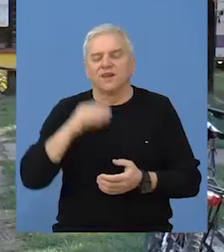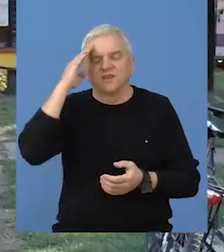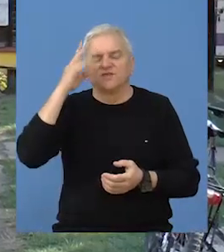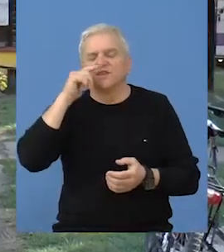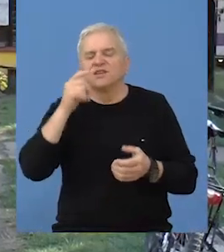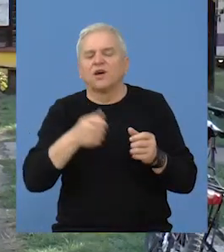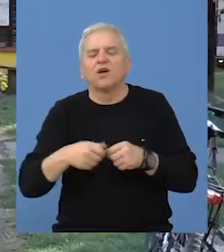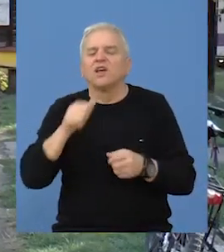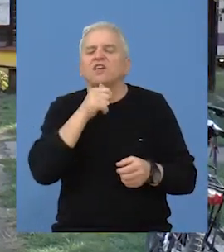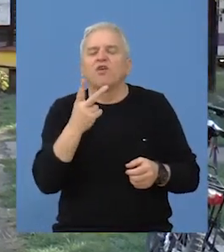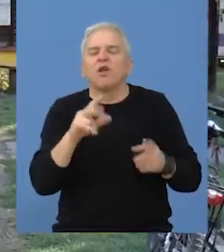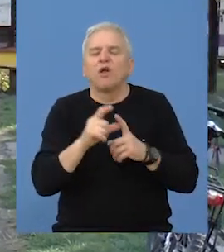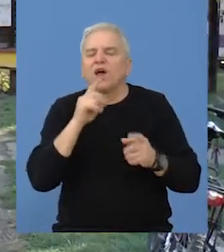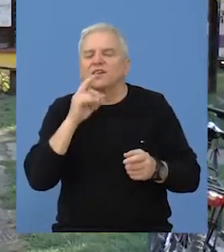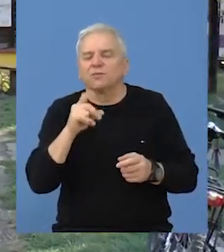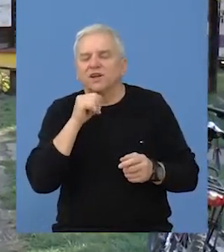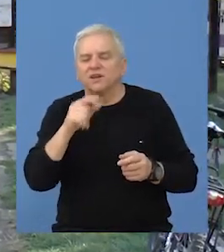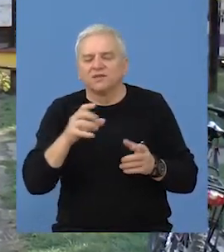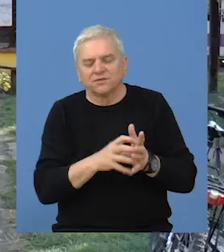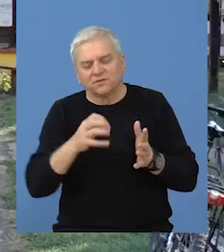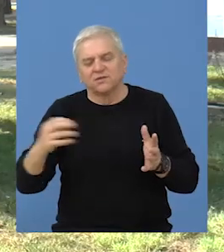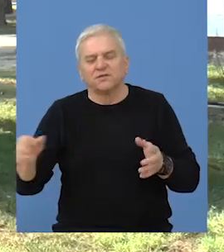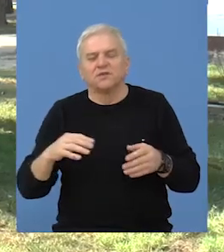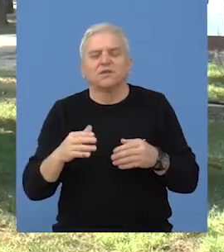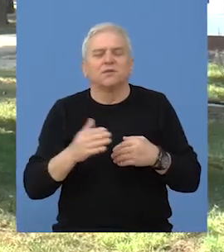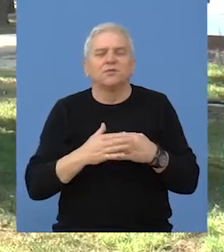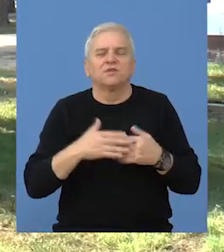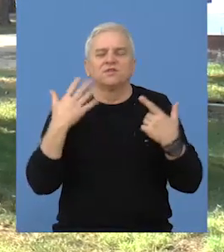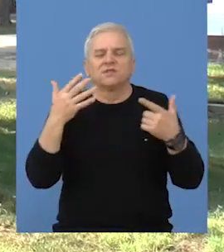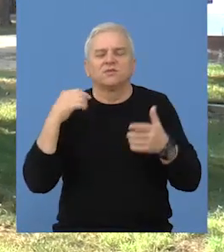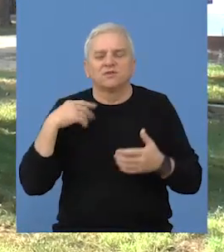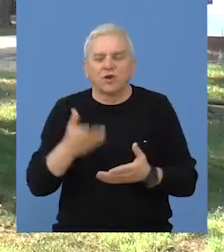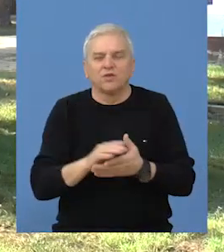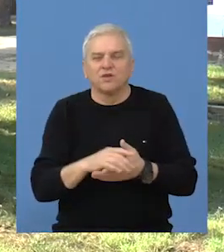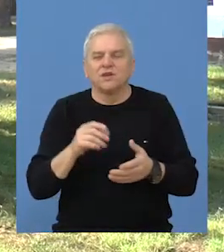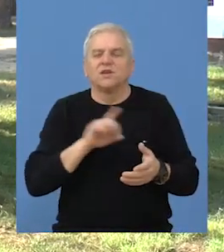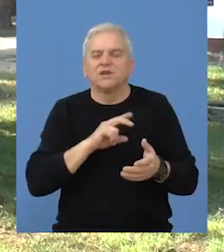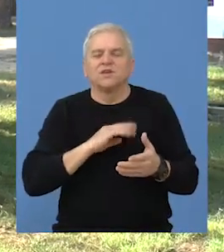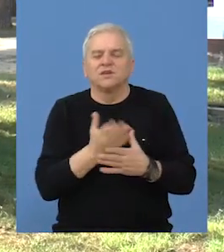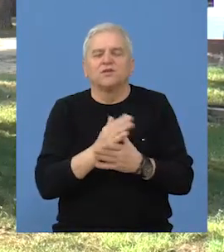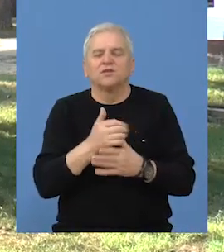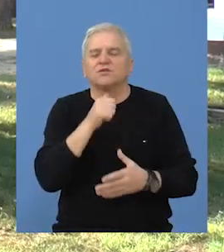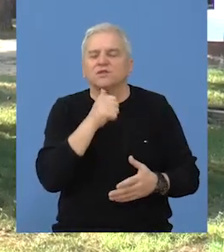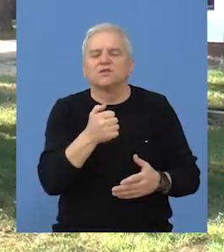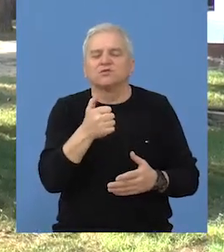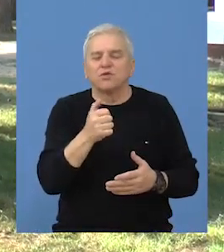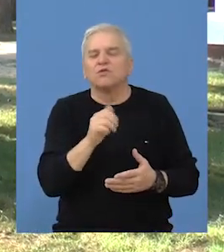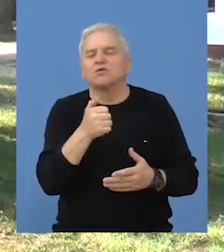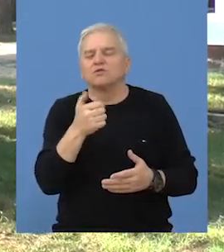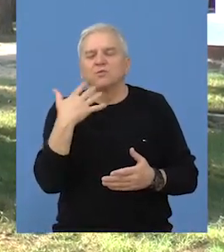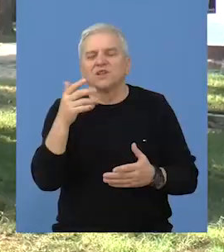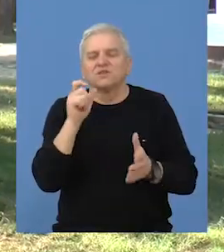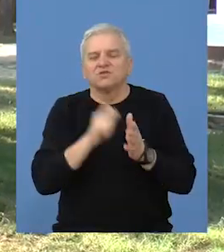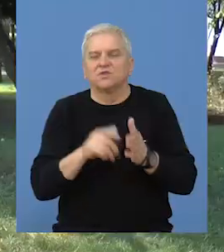Izvidjački odred i volola ribaru Bečeju kontinuirano radi već sedam decenija i broji između sto i sto